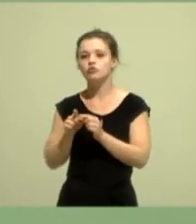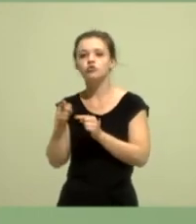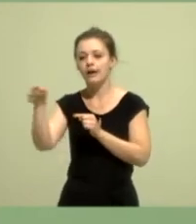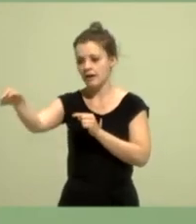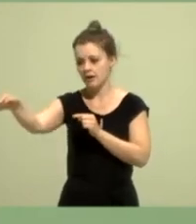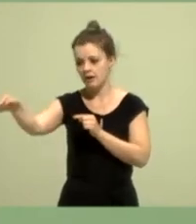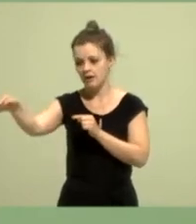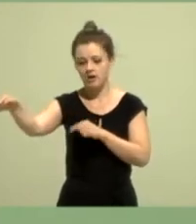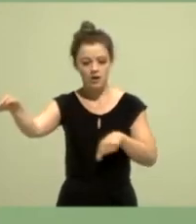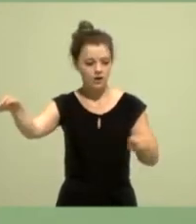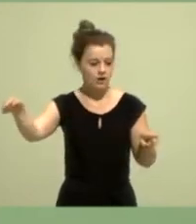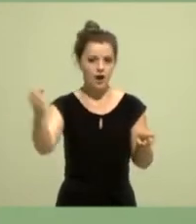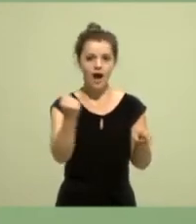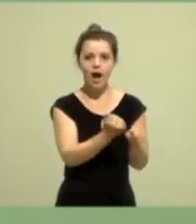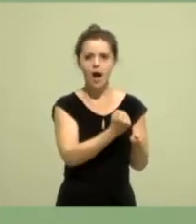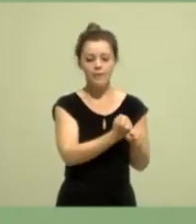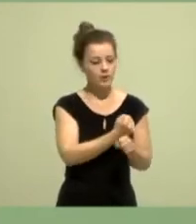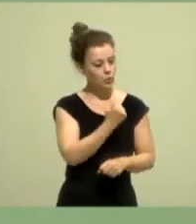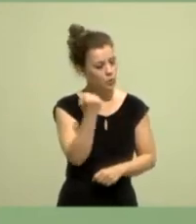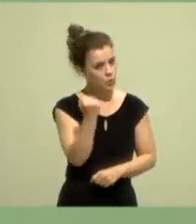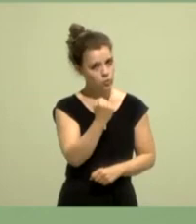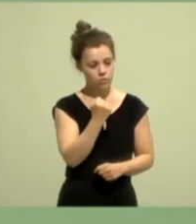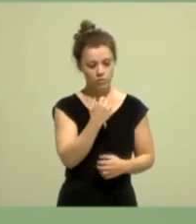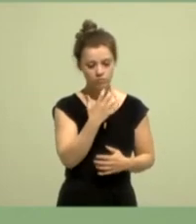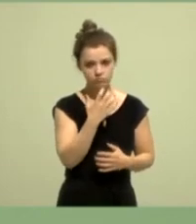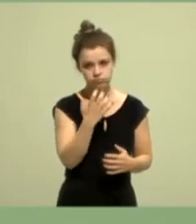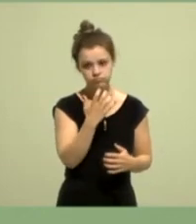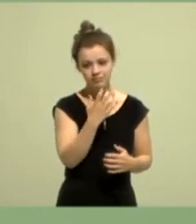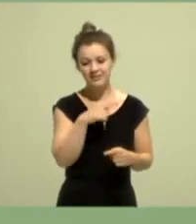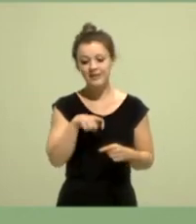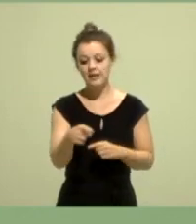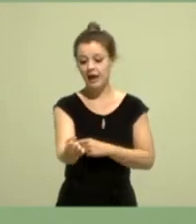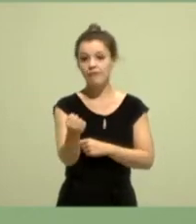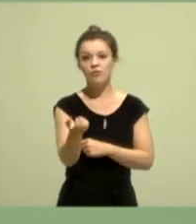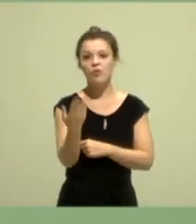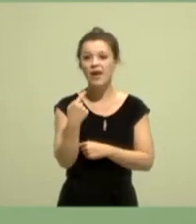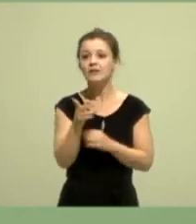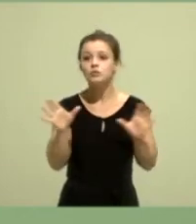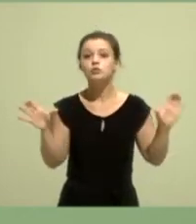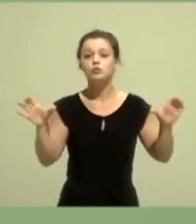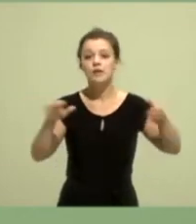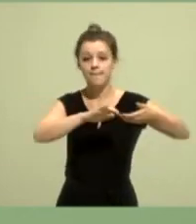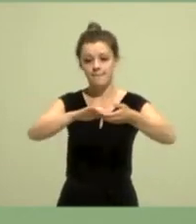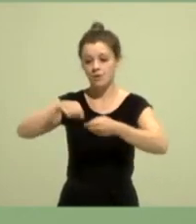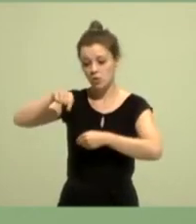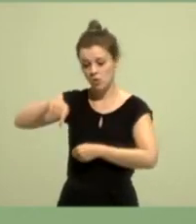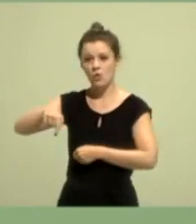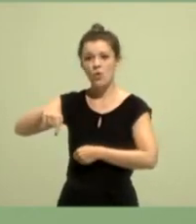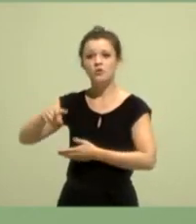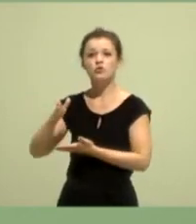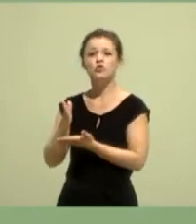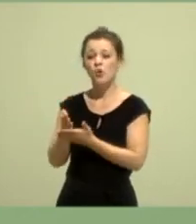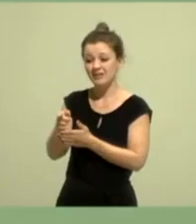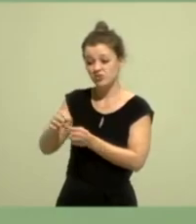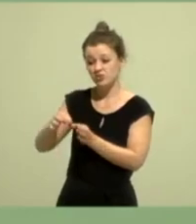entwickeln wir nur gemeinsam. Und heute wählen wir zwei Jahre der Strecke. Und für diese zwei Jahre bewerbe ich mich als euer Landesvorsitzender. Und ich bitte um euer